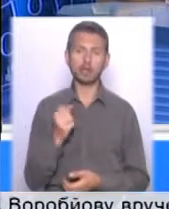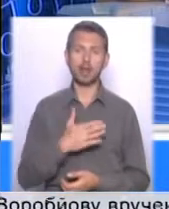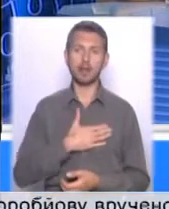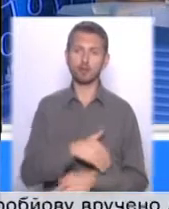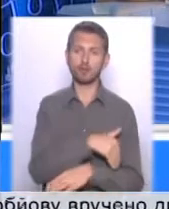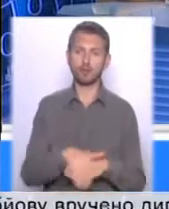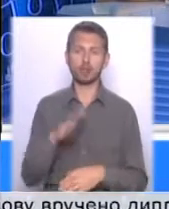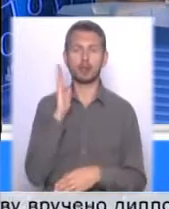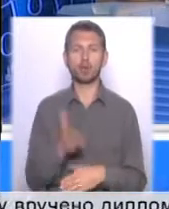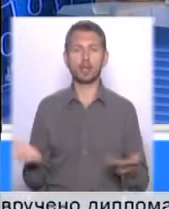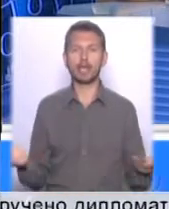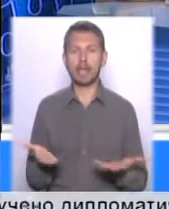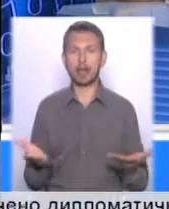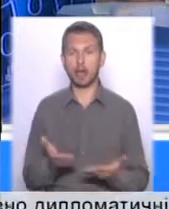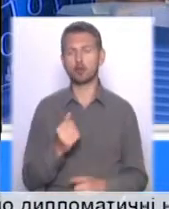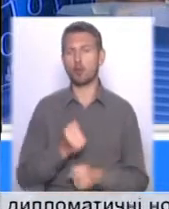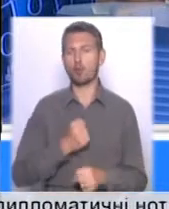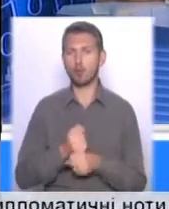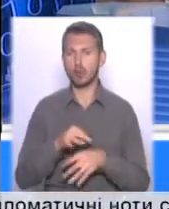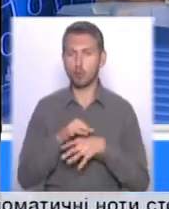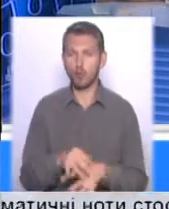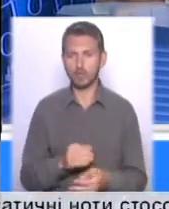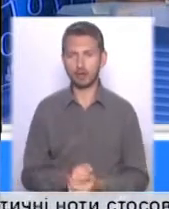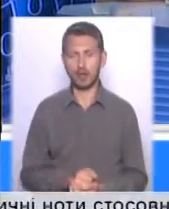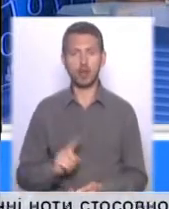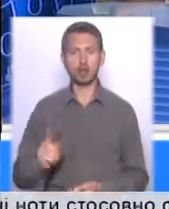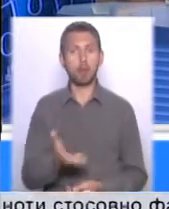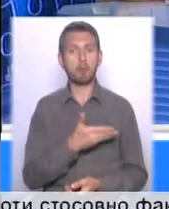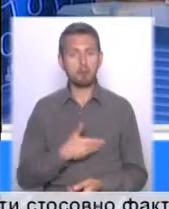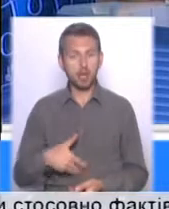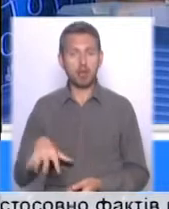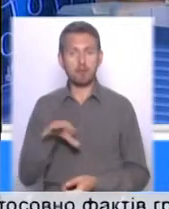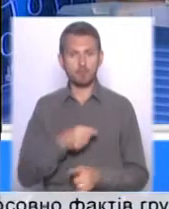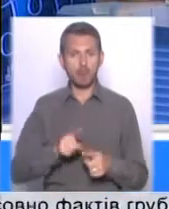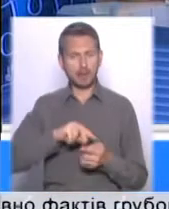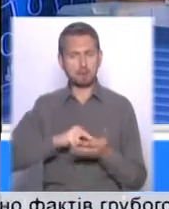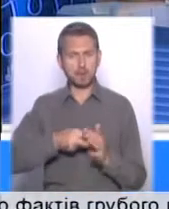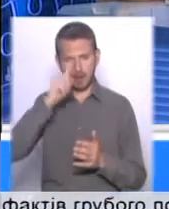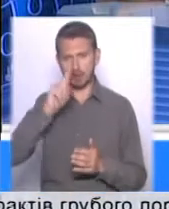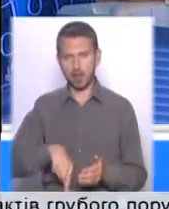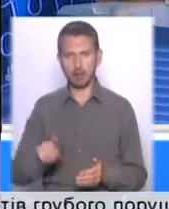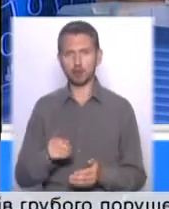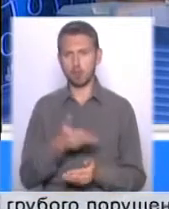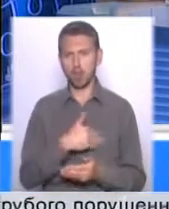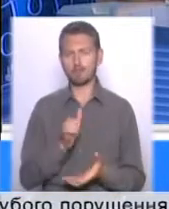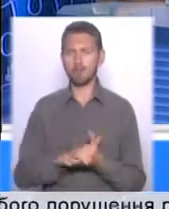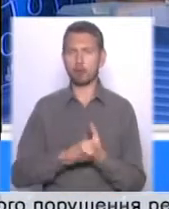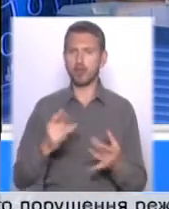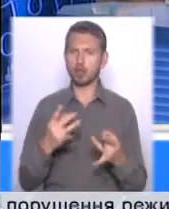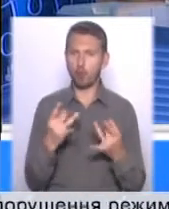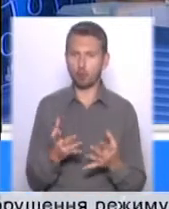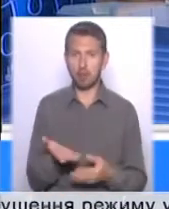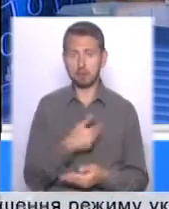вулиці буде якась робота проводиться, щоб ми цей план знали, щоб нас познайомили, бо ми як